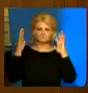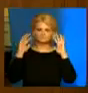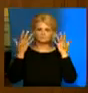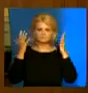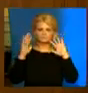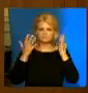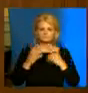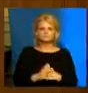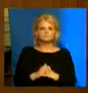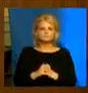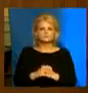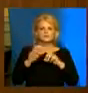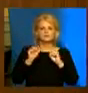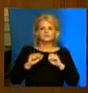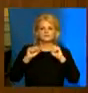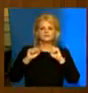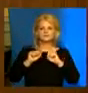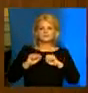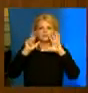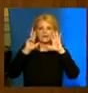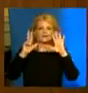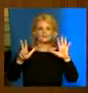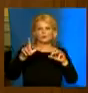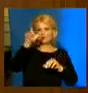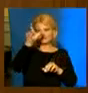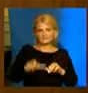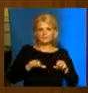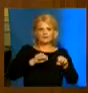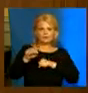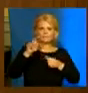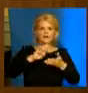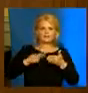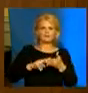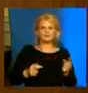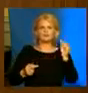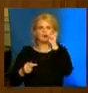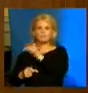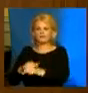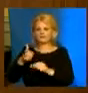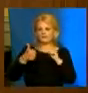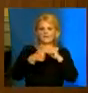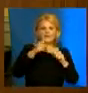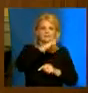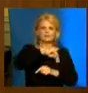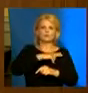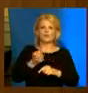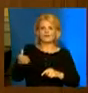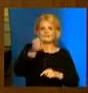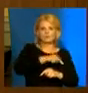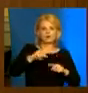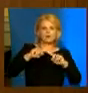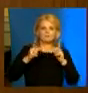Én azt is megtanom, de egy 18 esetben a kormányhivatalba mentek a kollégák. Volt egy, aki a kórházba, egy, aki a városi televízióhoz.